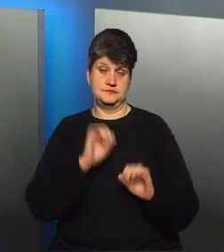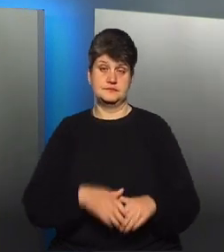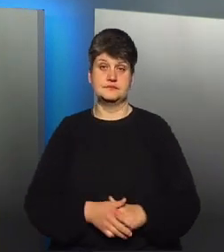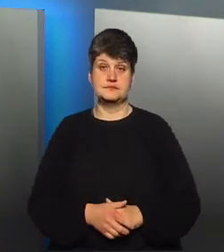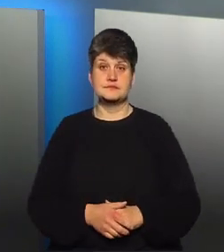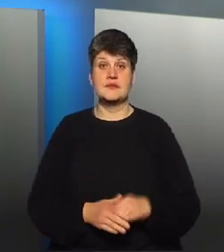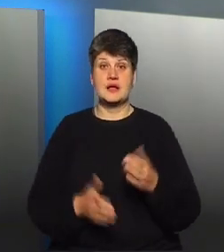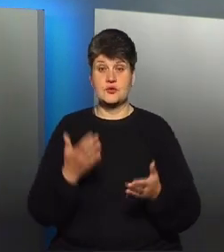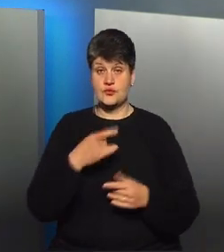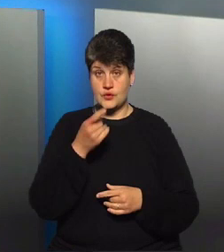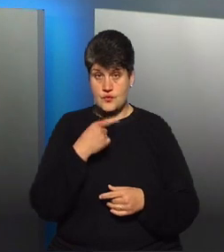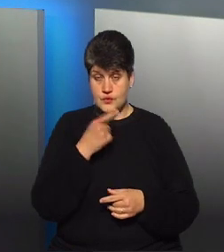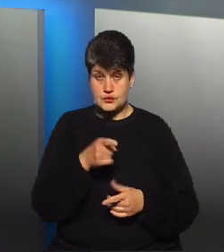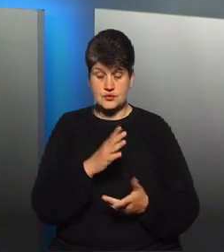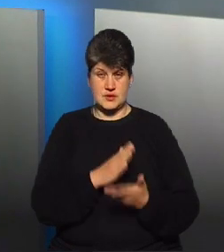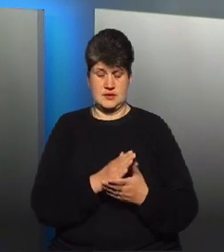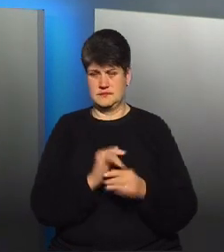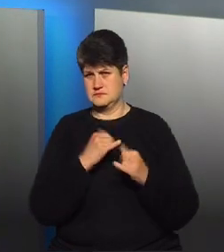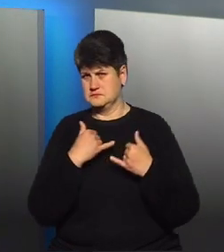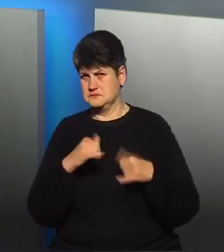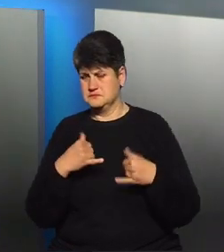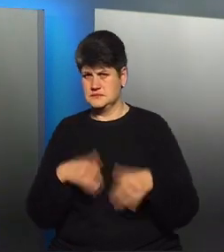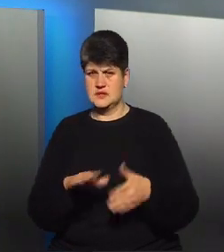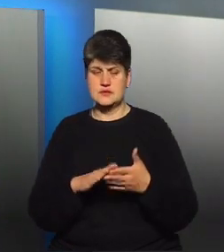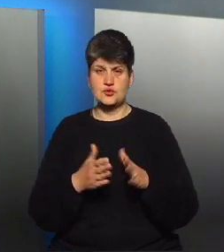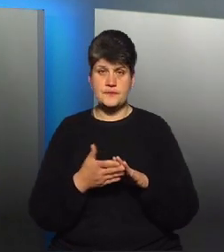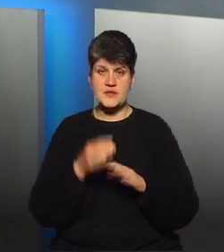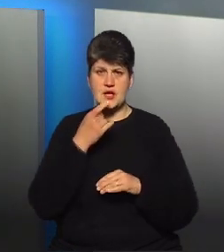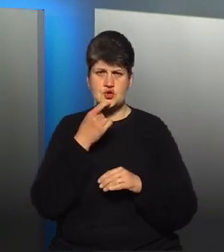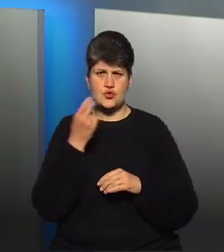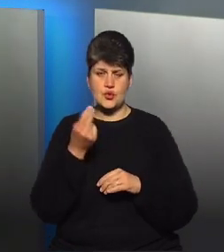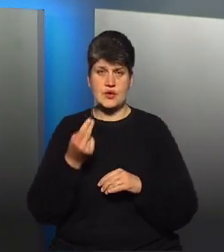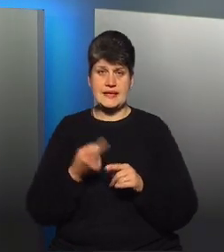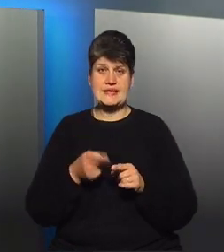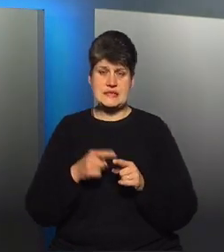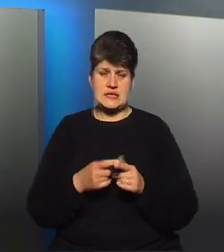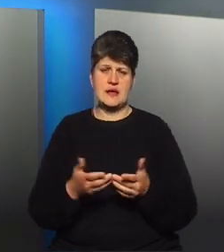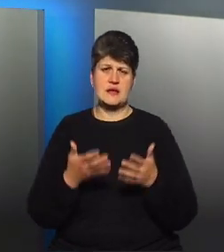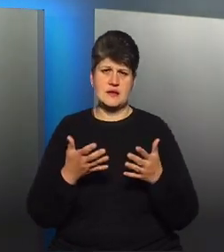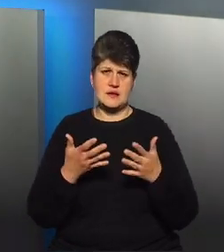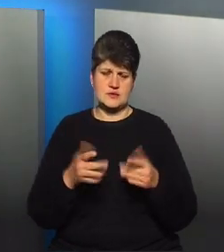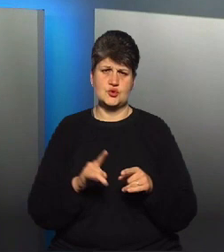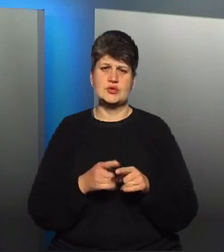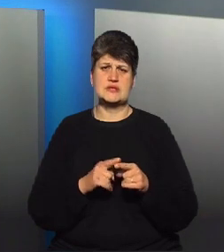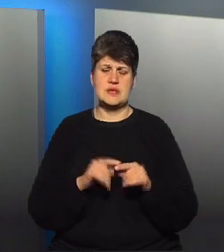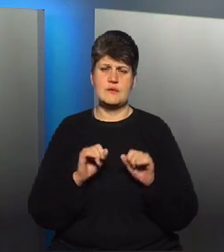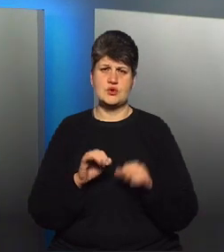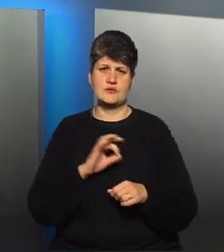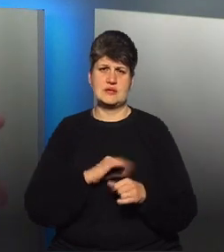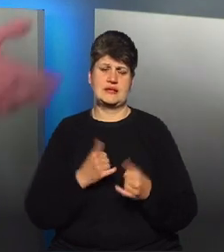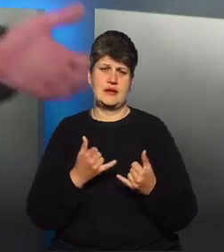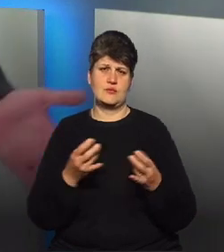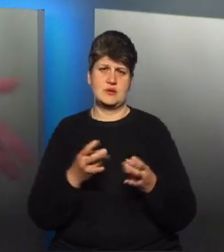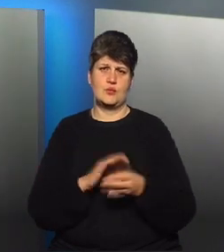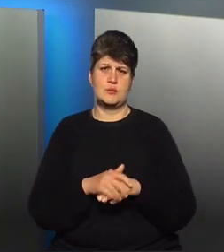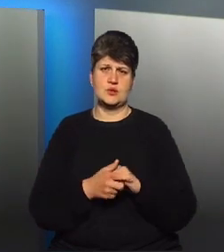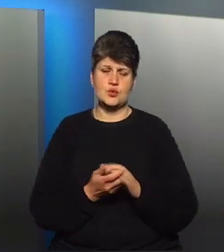кажете, що є якісь нестандартні ситуації і вона все ж таки йде червонуватого кольору, то це зрозуміло, що можна використовувати тільки для потреба помити руки, помити